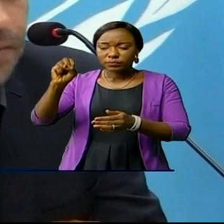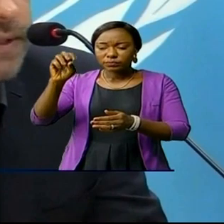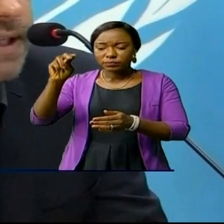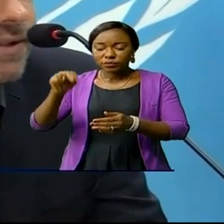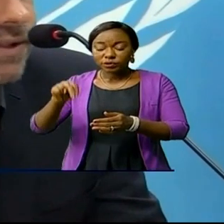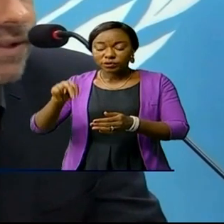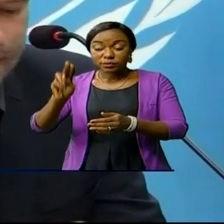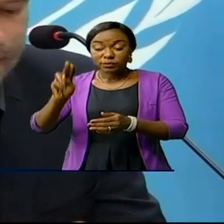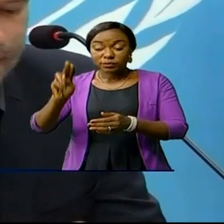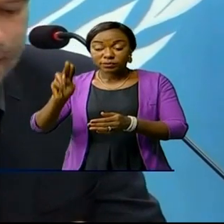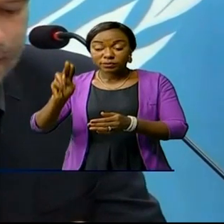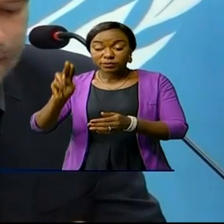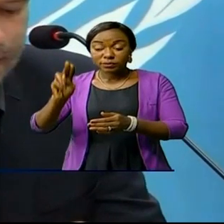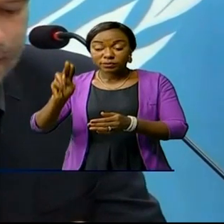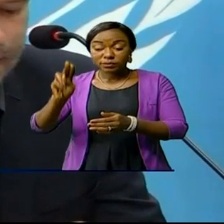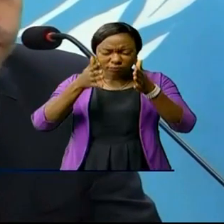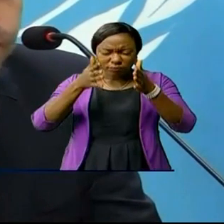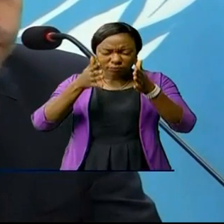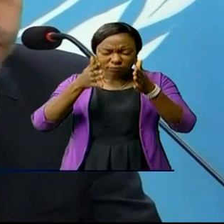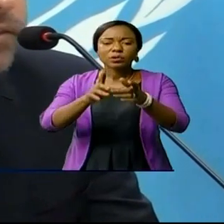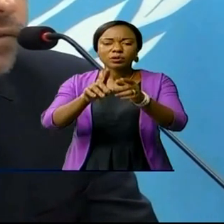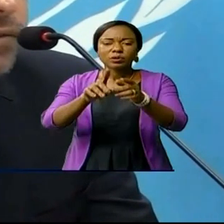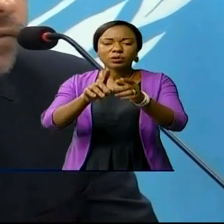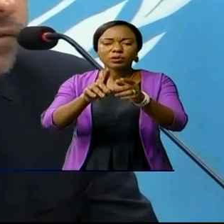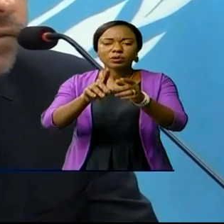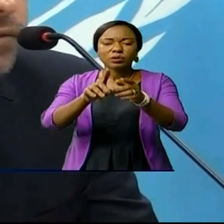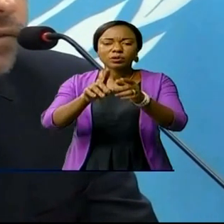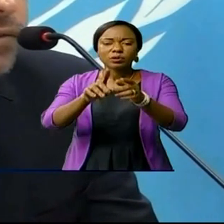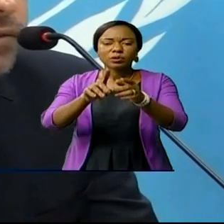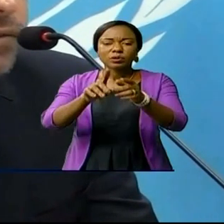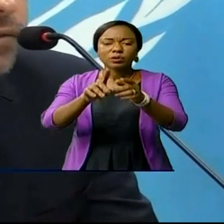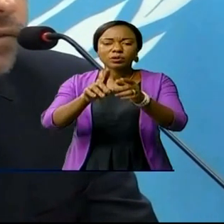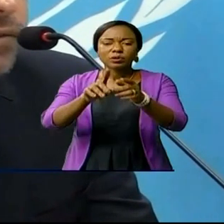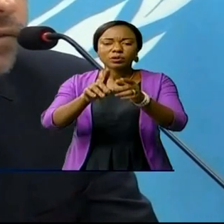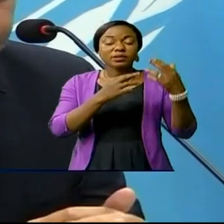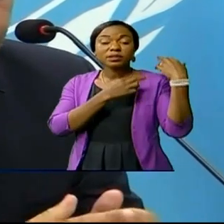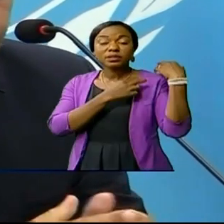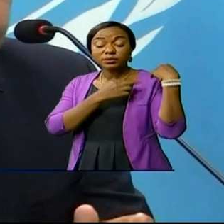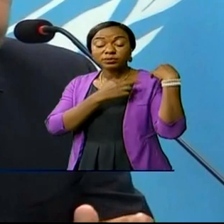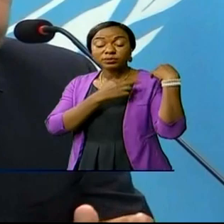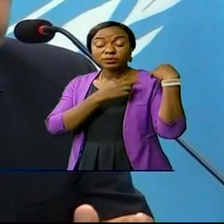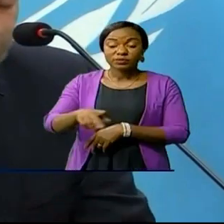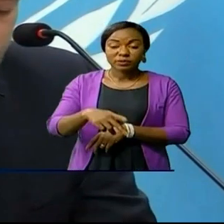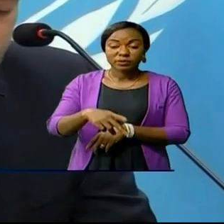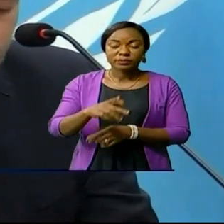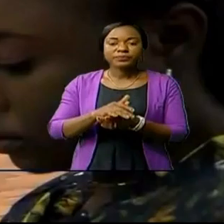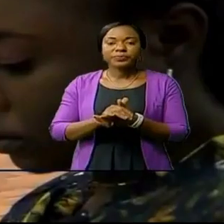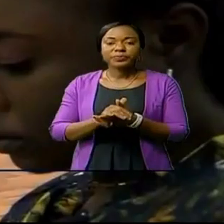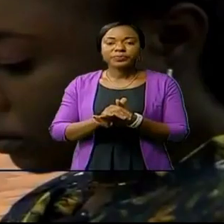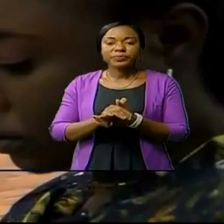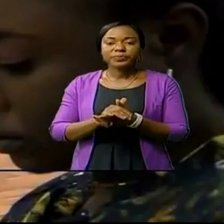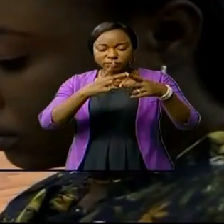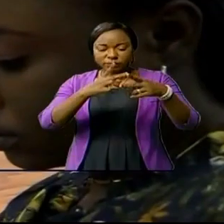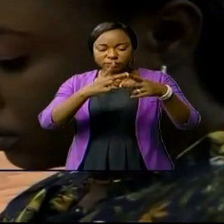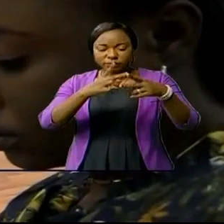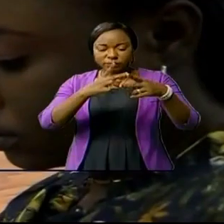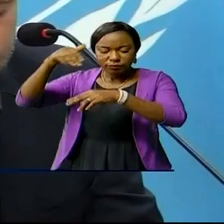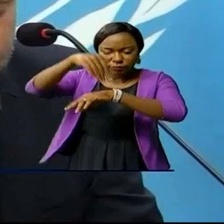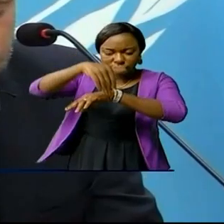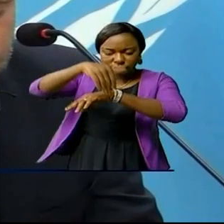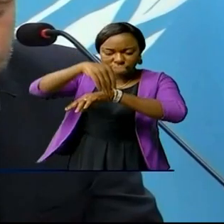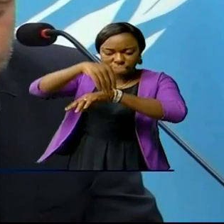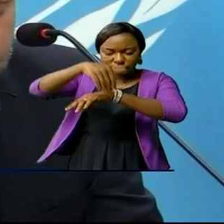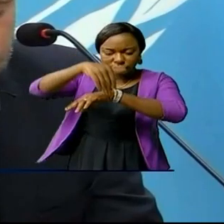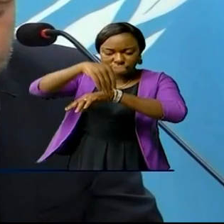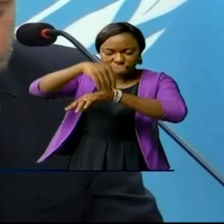et la force restent en état d'alerte et en contact étroit avec les autorités provinciales. Des patrouilles de longue portée ont